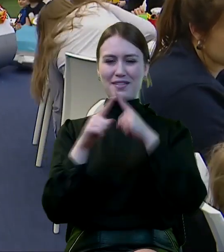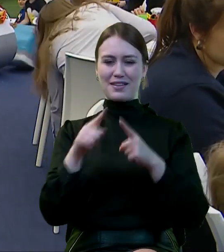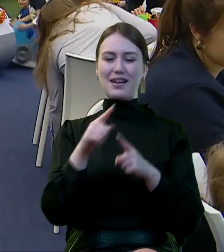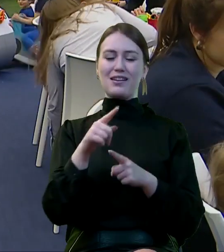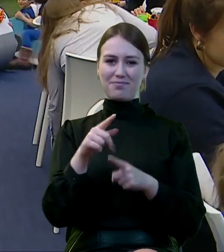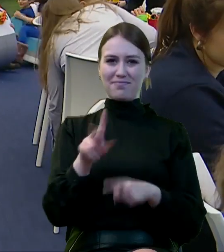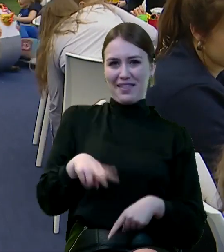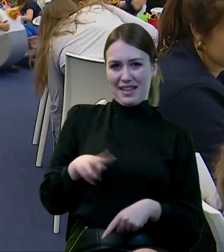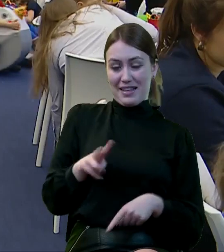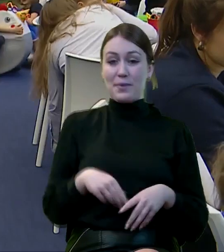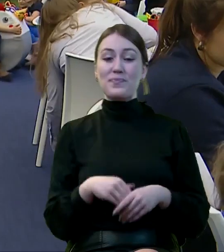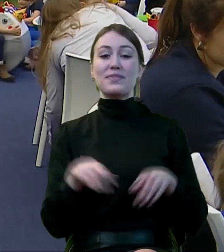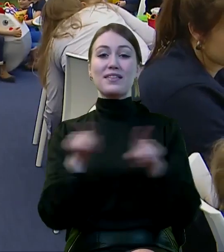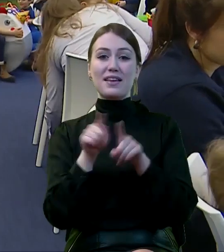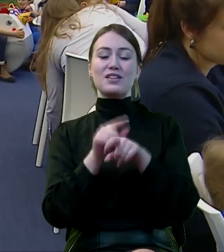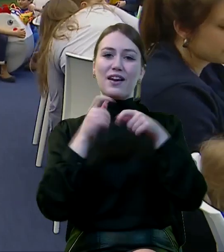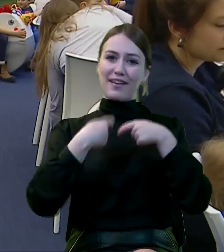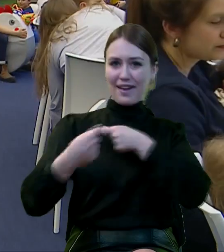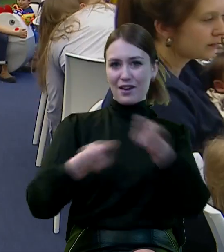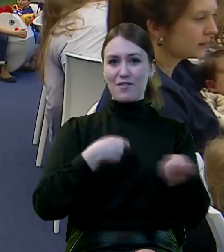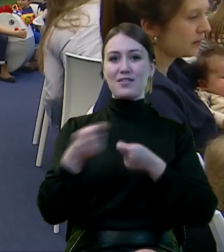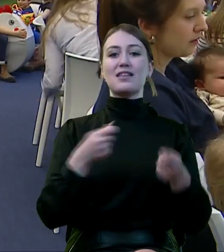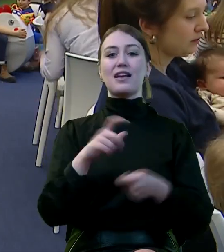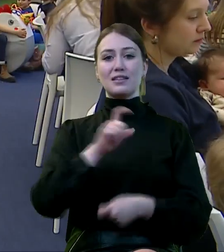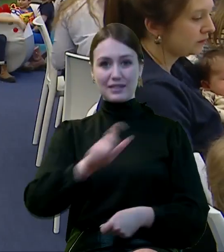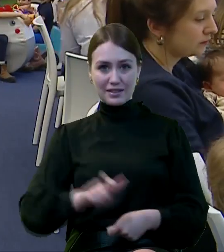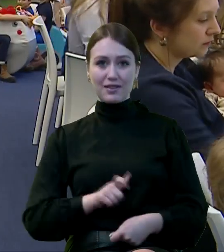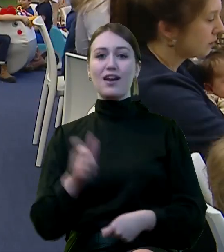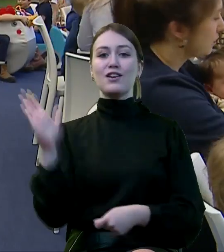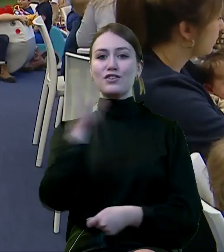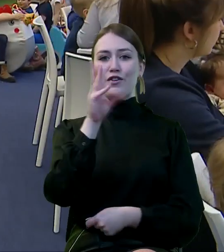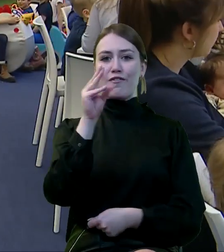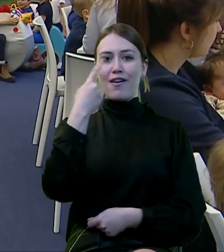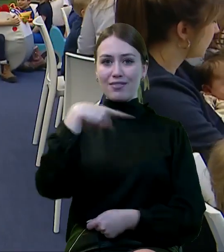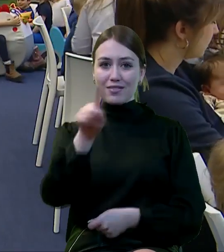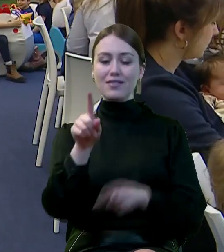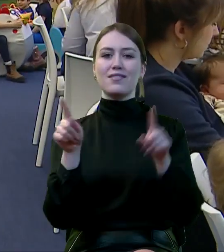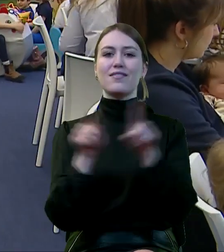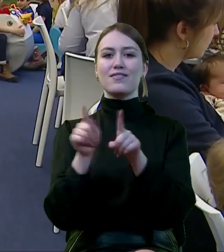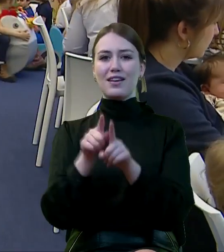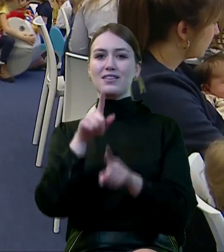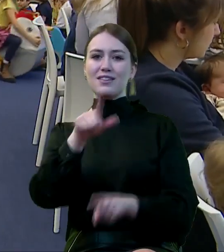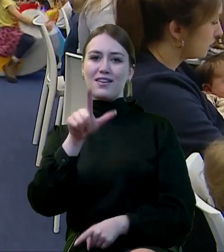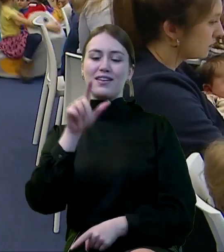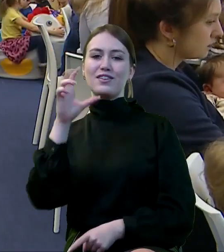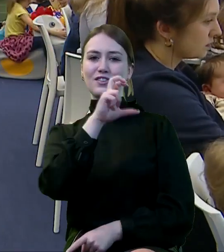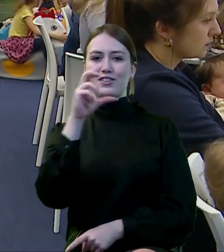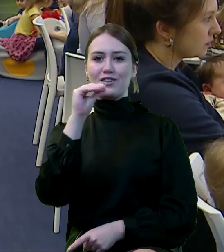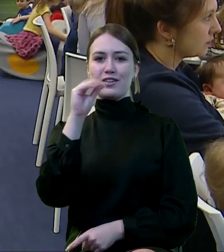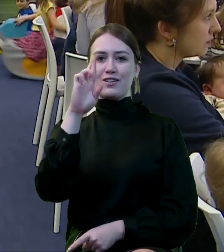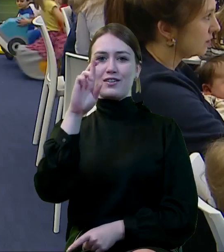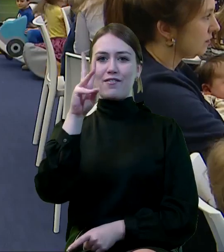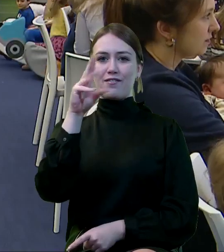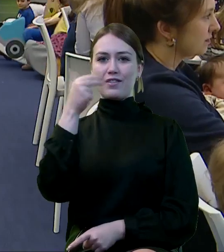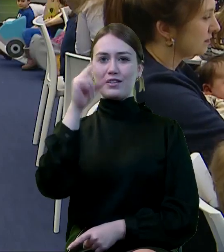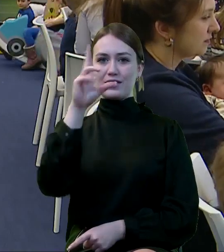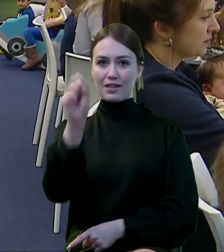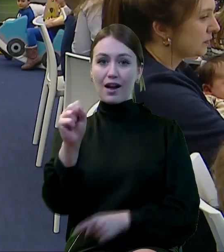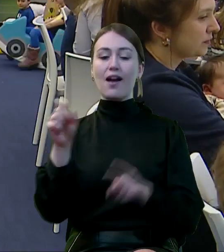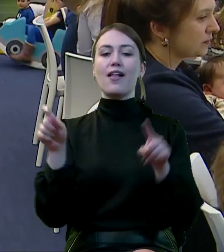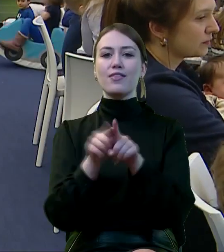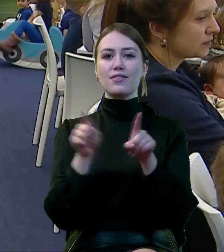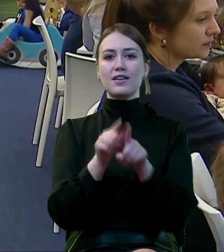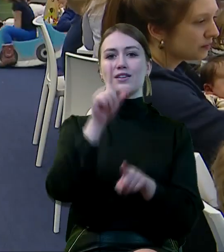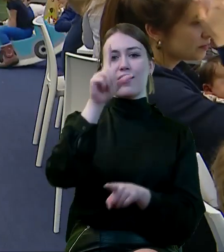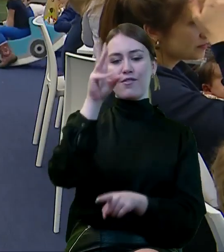kierownictwo resortu rodziny sekretarz stanu Stanisław Szwed, sekretarz stanu Anita Czerwińska, sekretarz